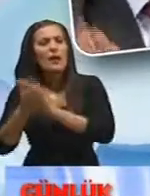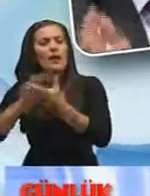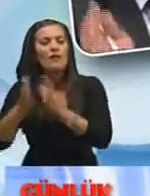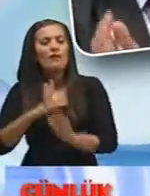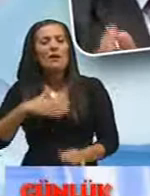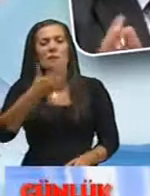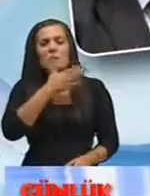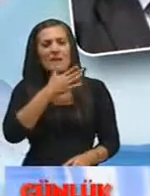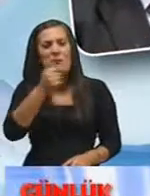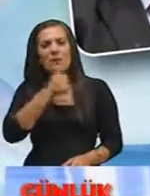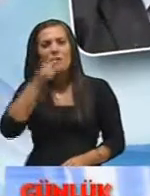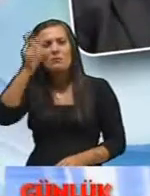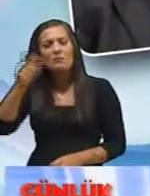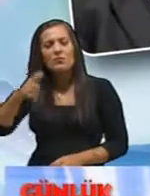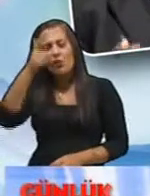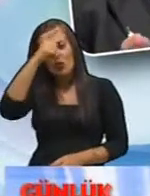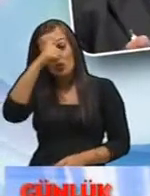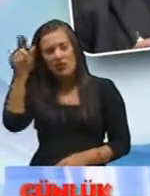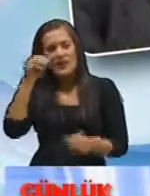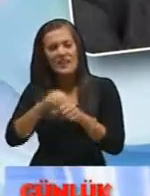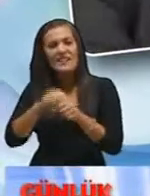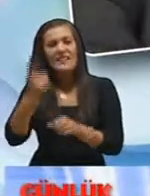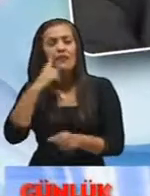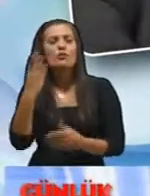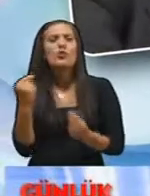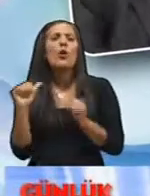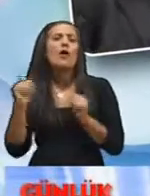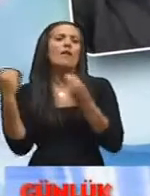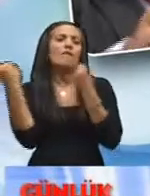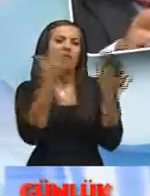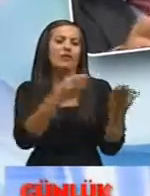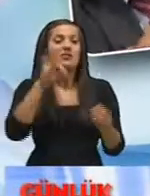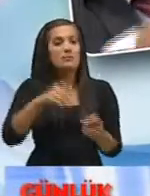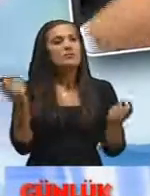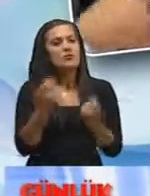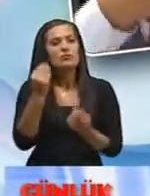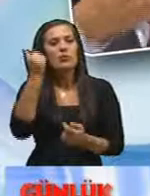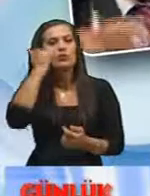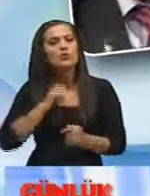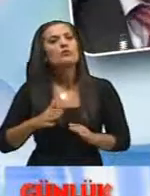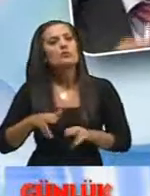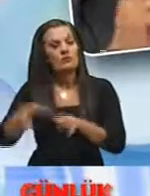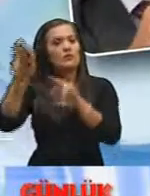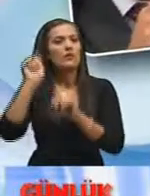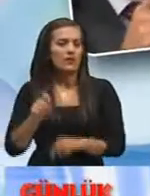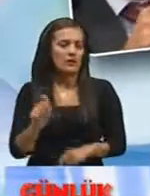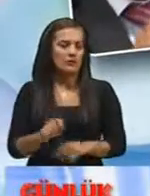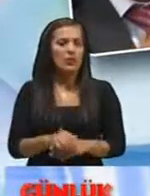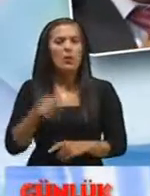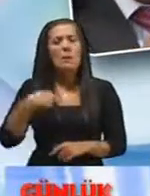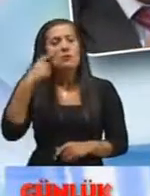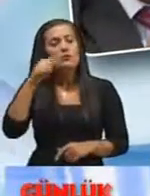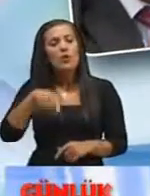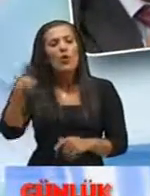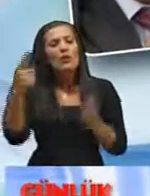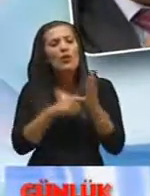Türkiye Cumhuriyeti Devleti Hiç olmadığı kadar Önem veriyor şu anda Ve işler daha düzgün gidiyor Benim görüşüm bu İşte o noktada